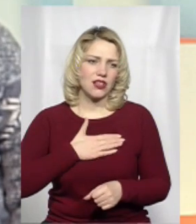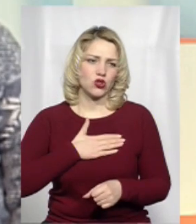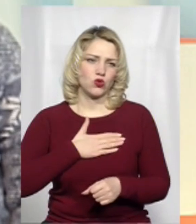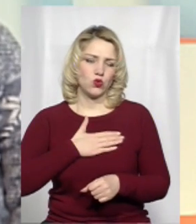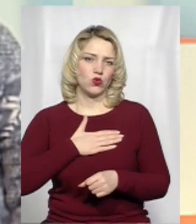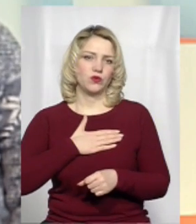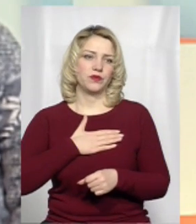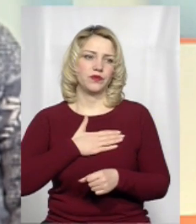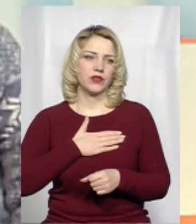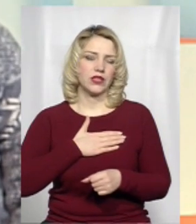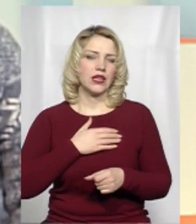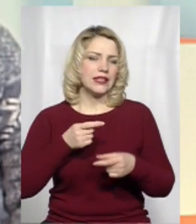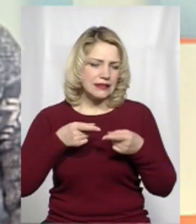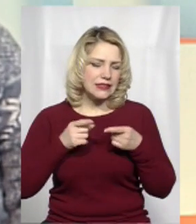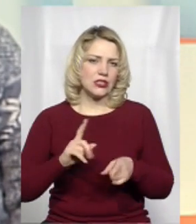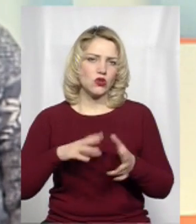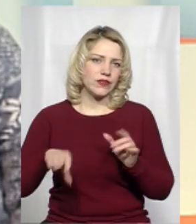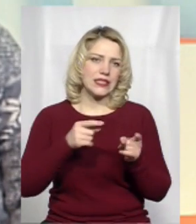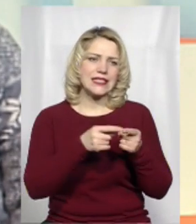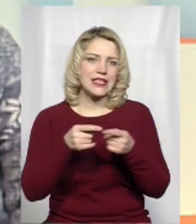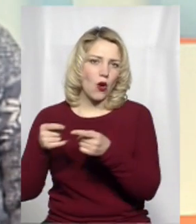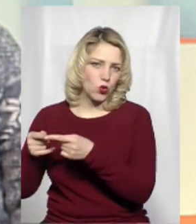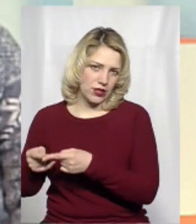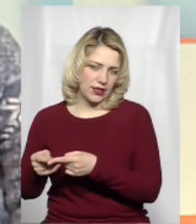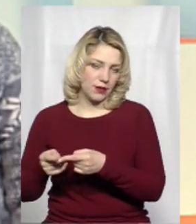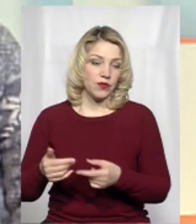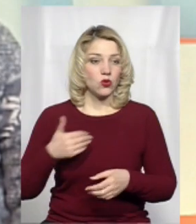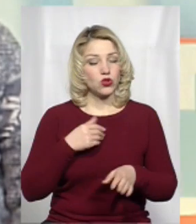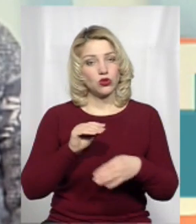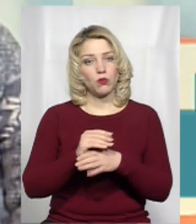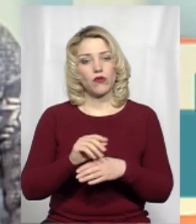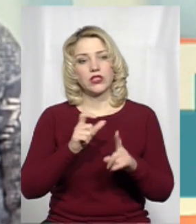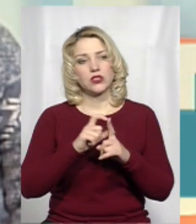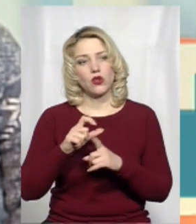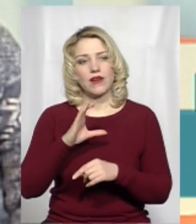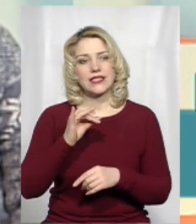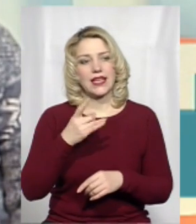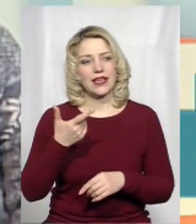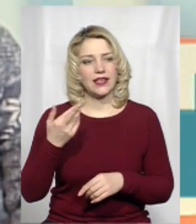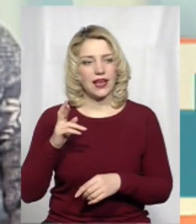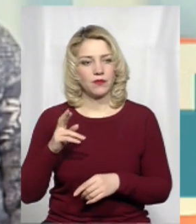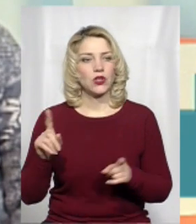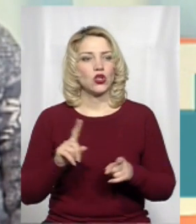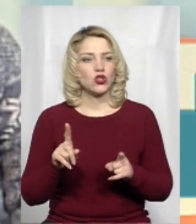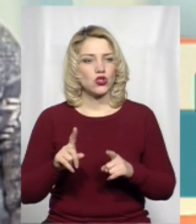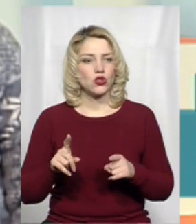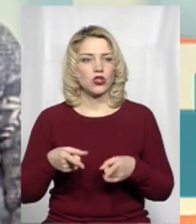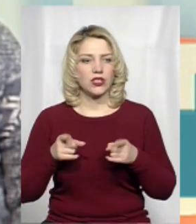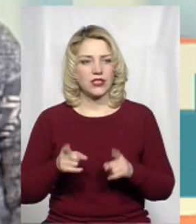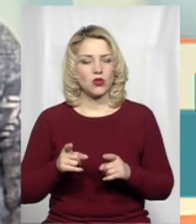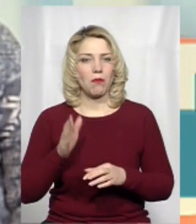дійсно всі закутки. Але хочу доповнити слова пана Сергія, що дійсно